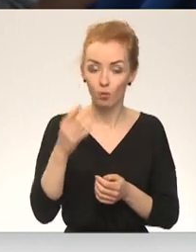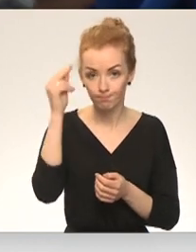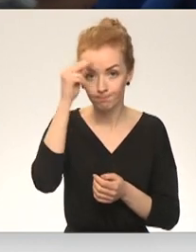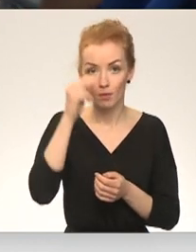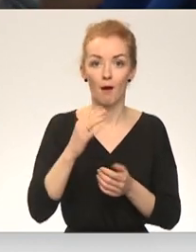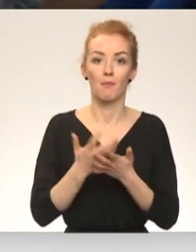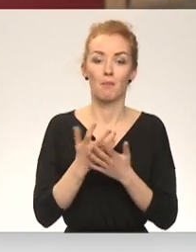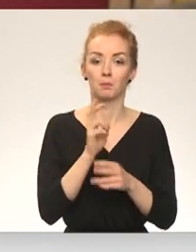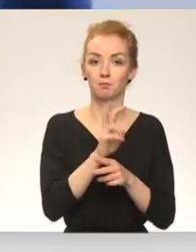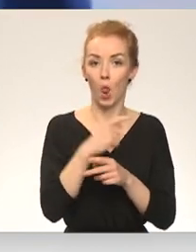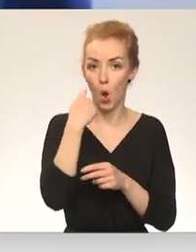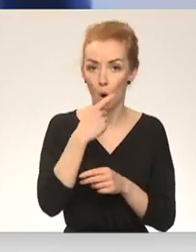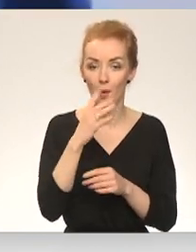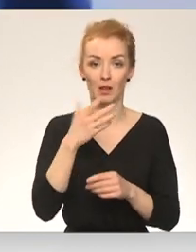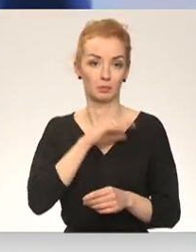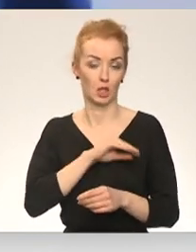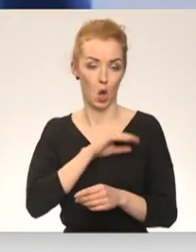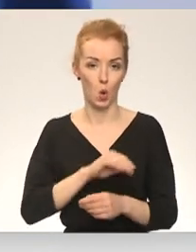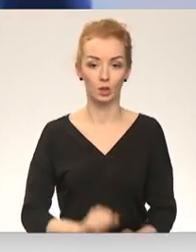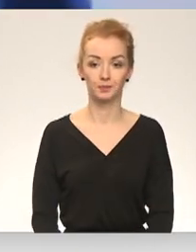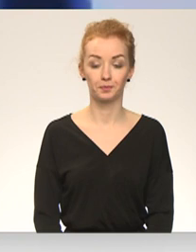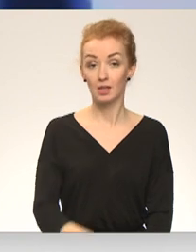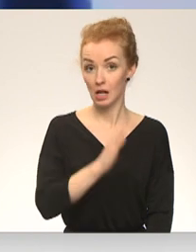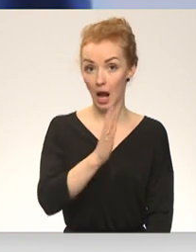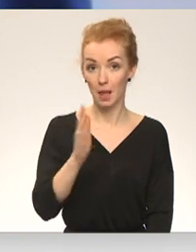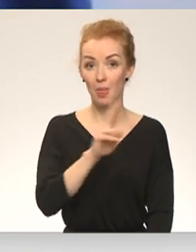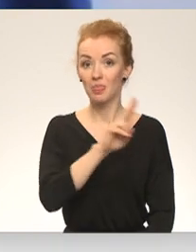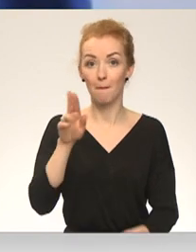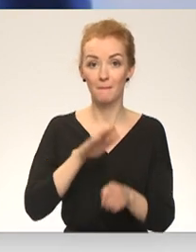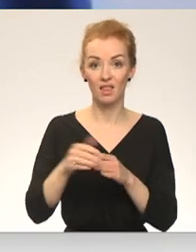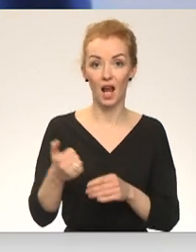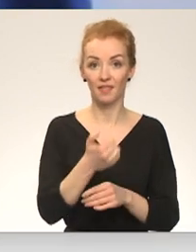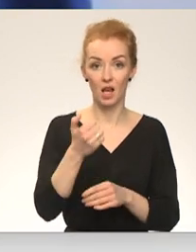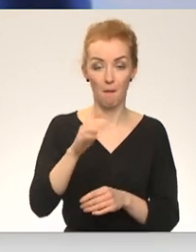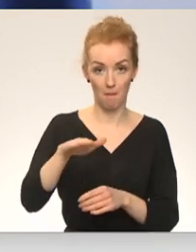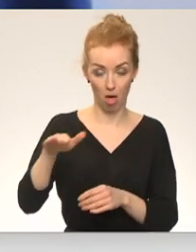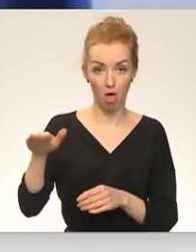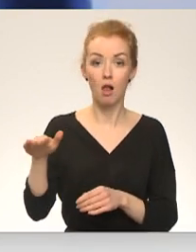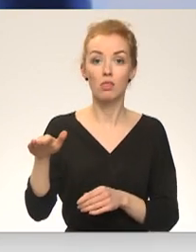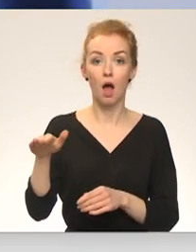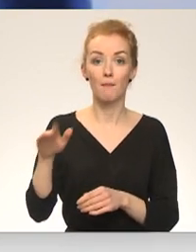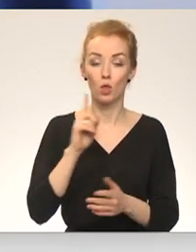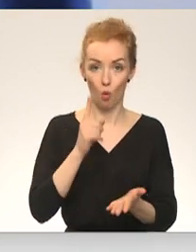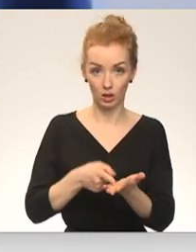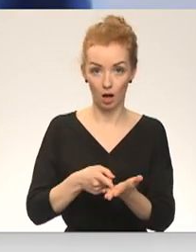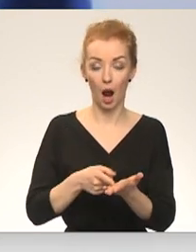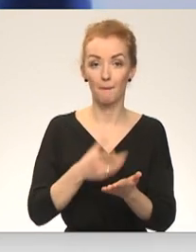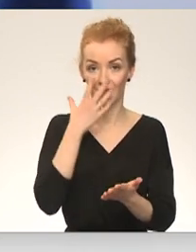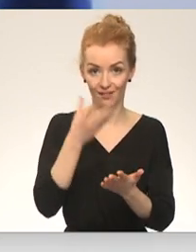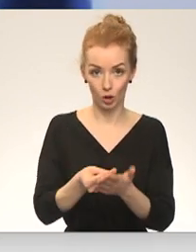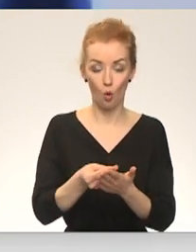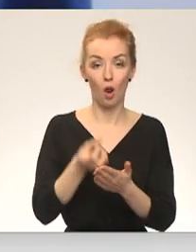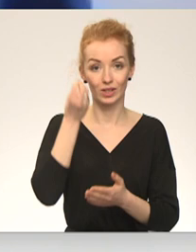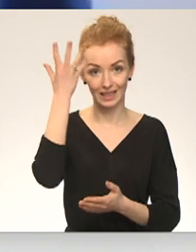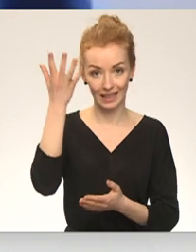psihologa? Katram nepilngatīgā patvērumu meklētājiem nosakām individuālo